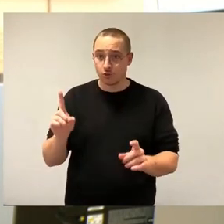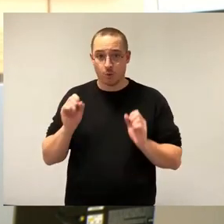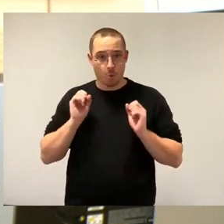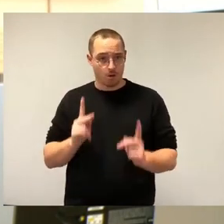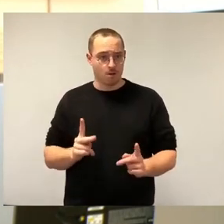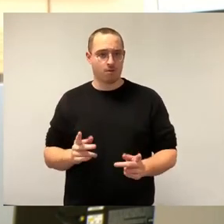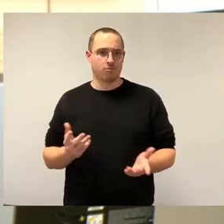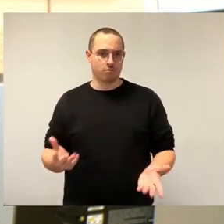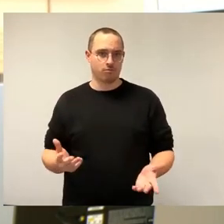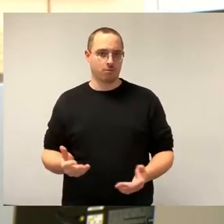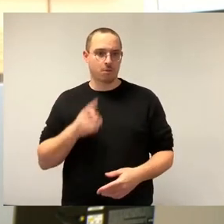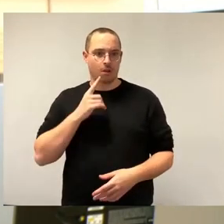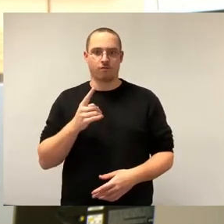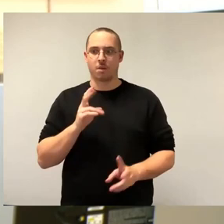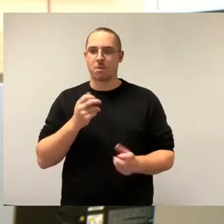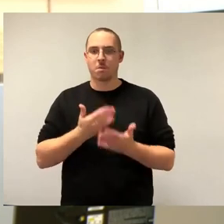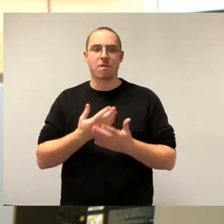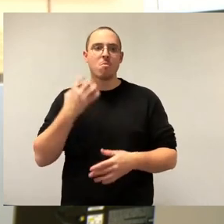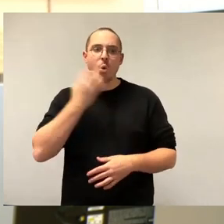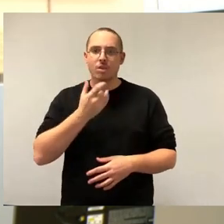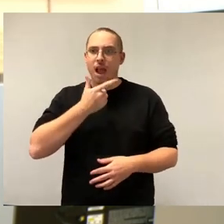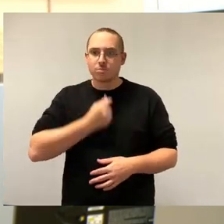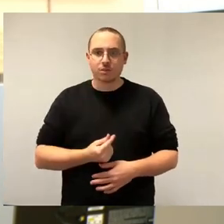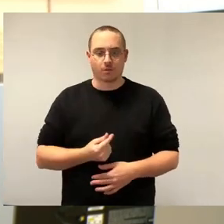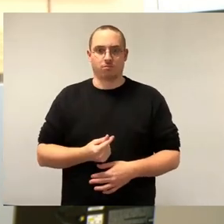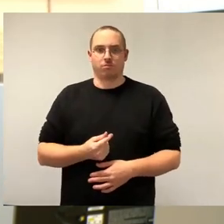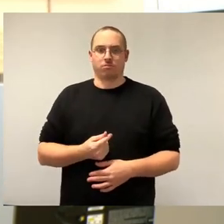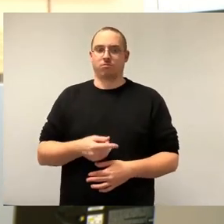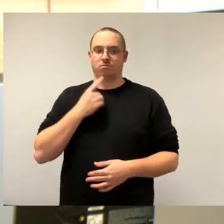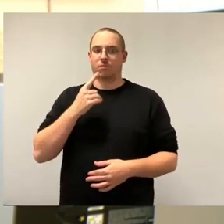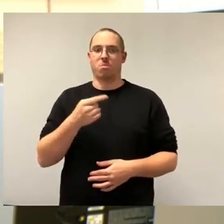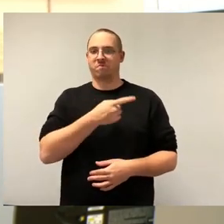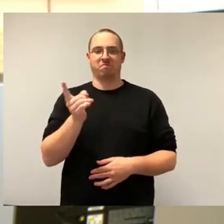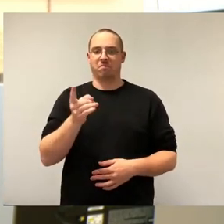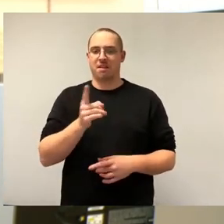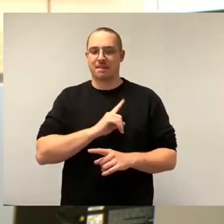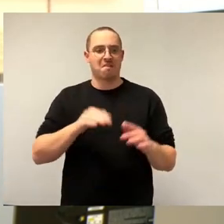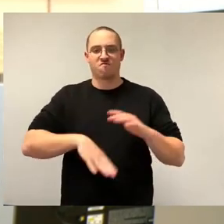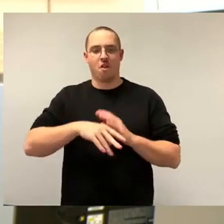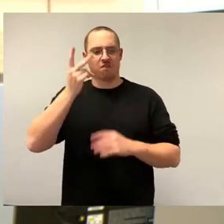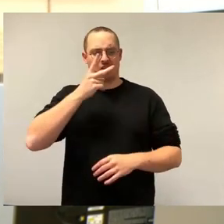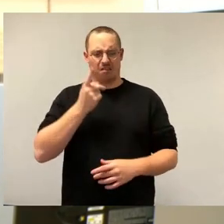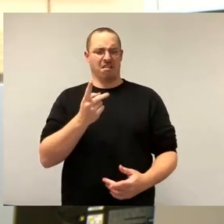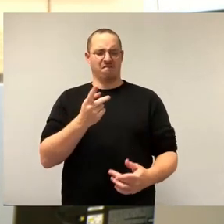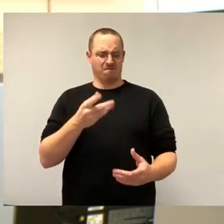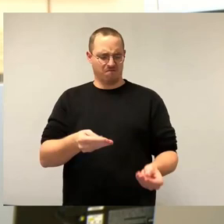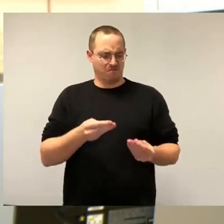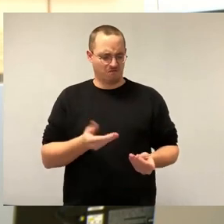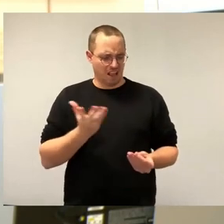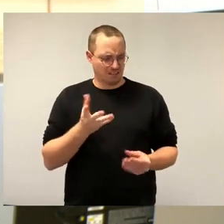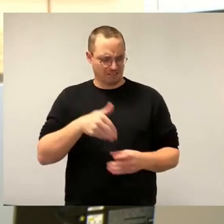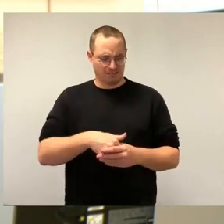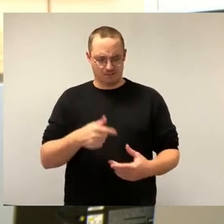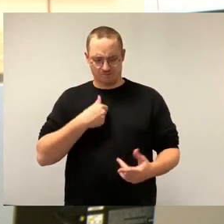auch gar keine böse Absicht war, sondern dass wir vielleicht gar nicht genau verstanden haben, worum es jetzt hier gerade geht. Oder auch irgendwie keine Zeit hatten, das auszufüllen.